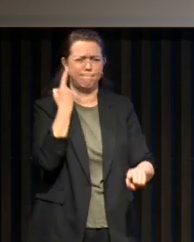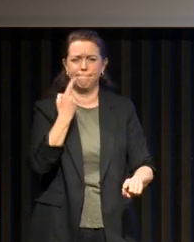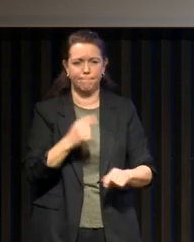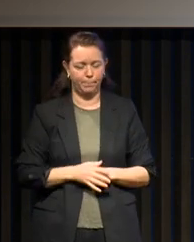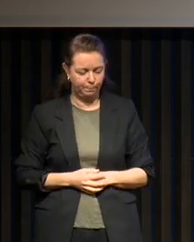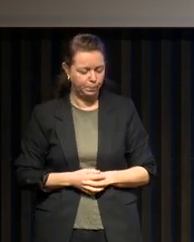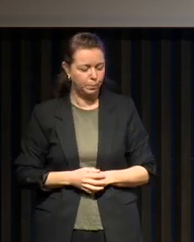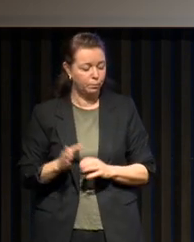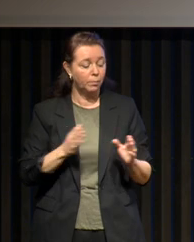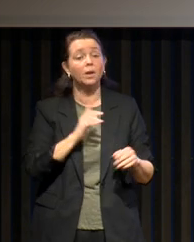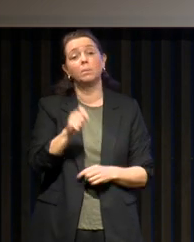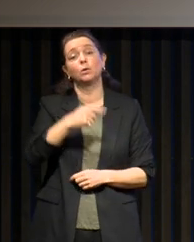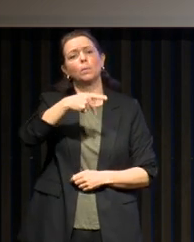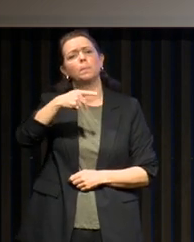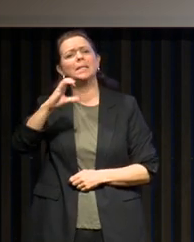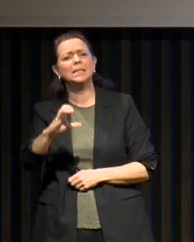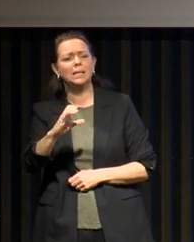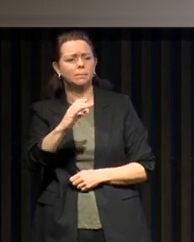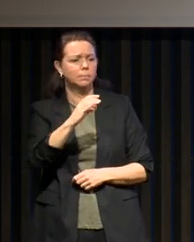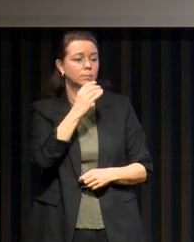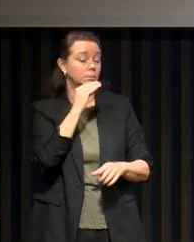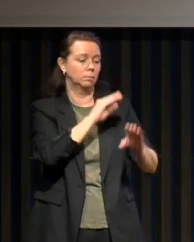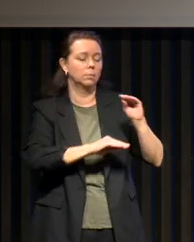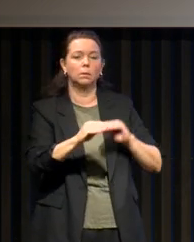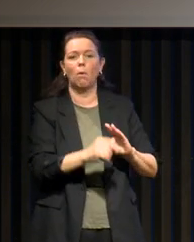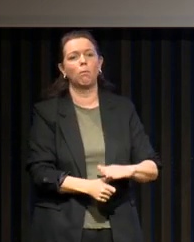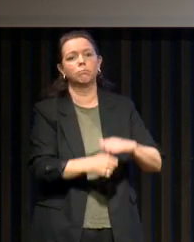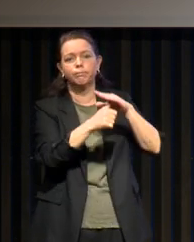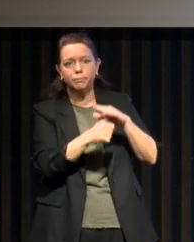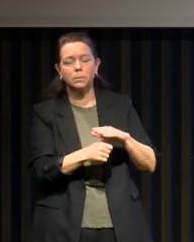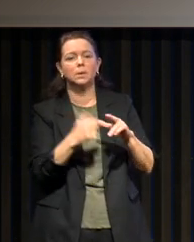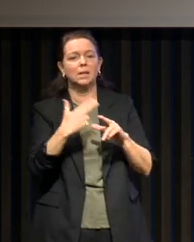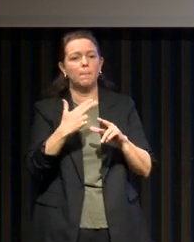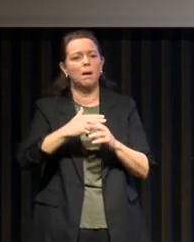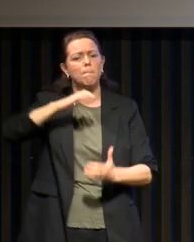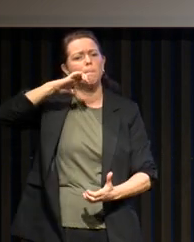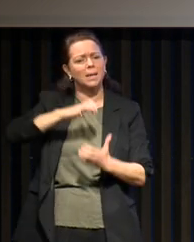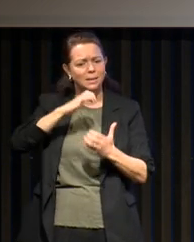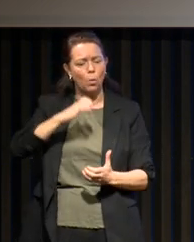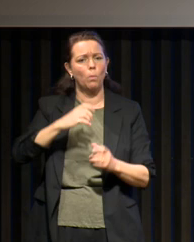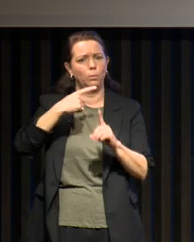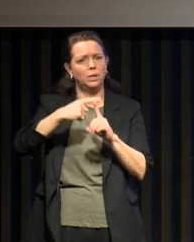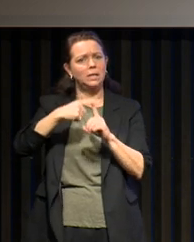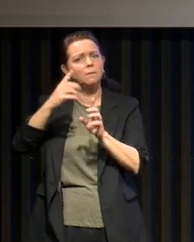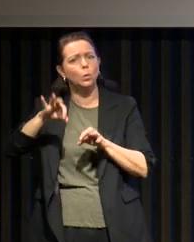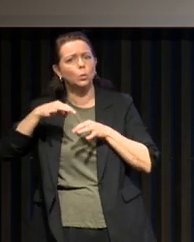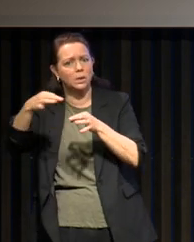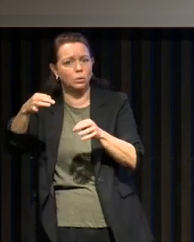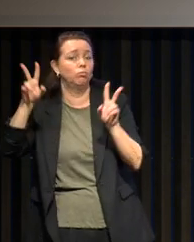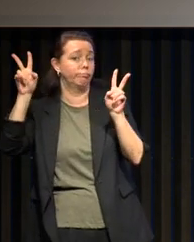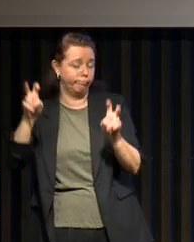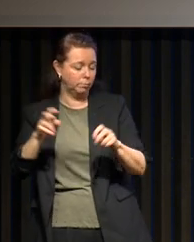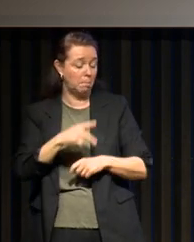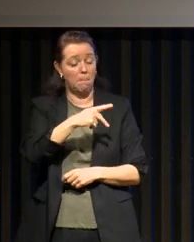Bien sûr, la PPC, le traitement emblématique, la pression positive continue, c'est le traitement le plus efficace en cas de syndrome